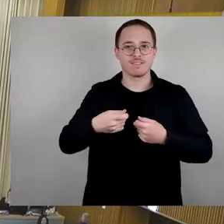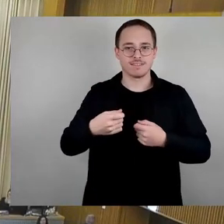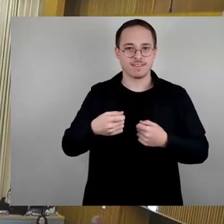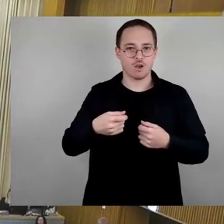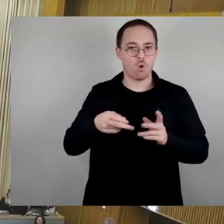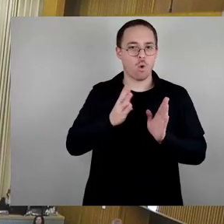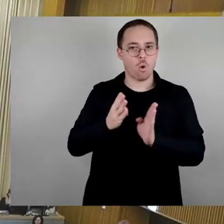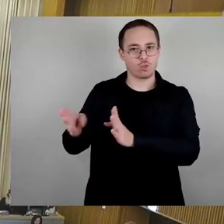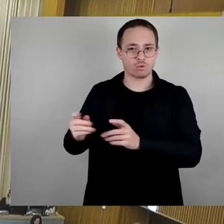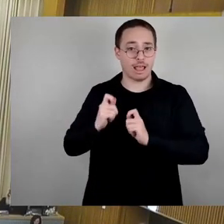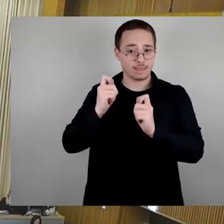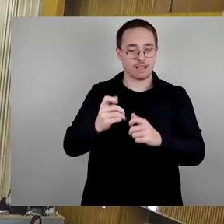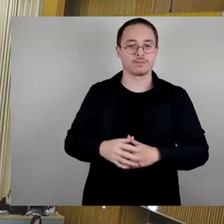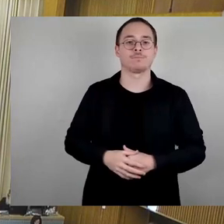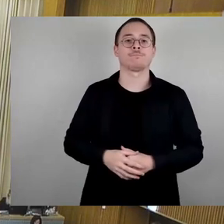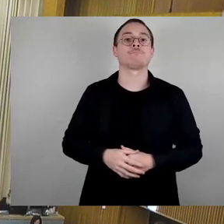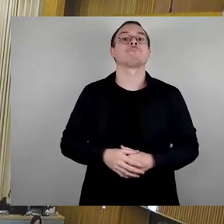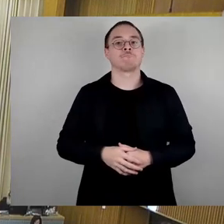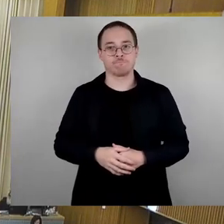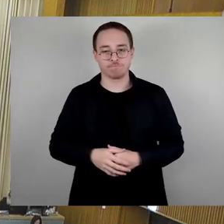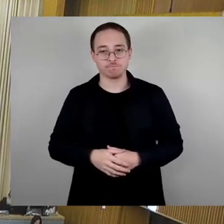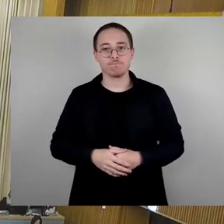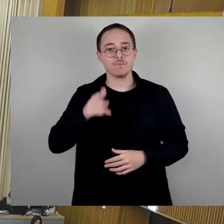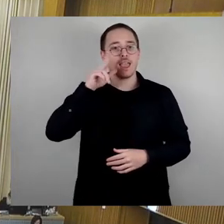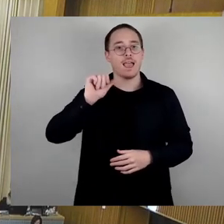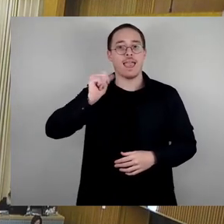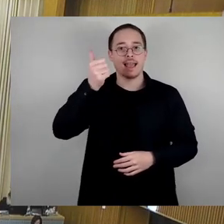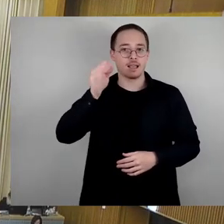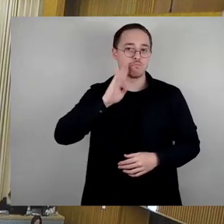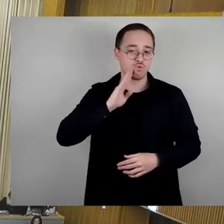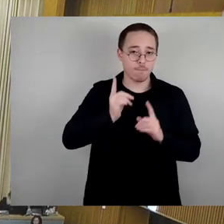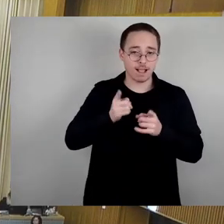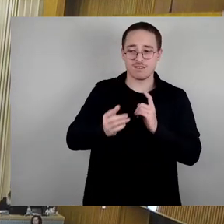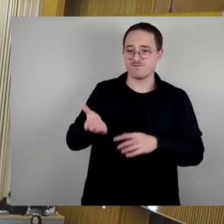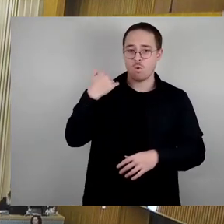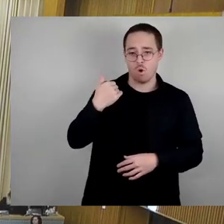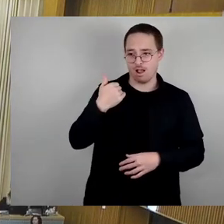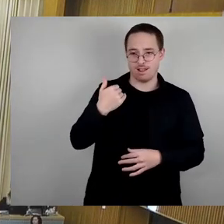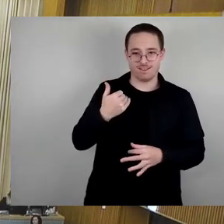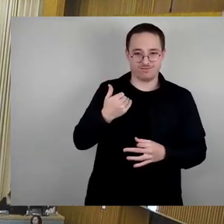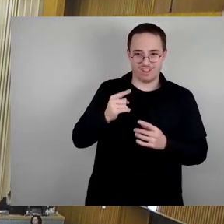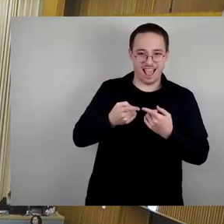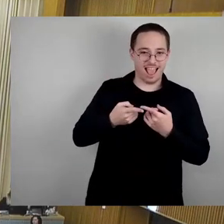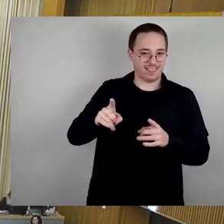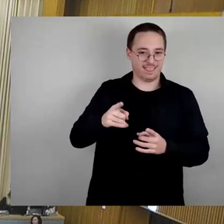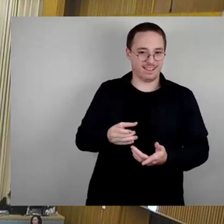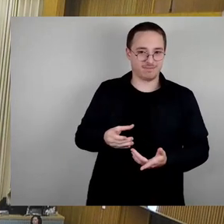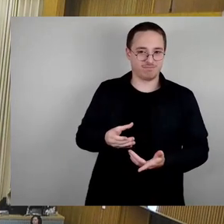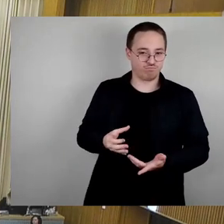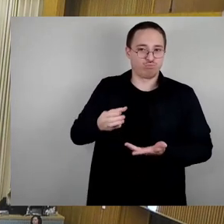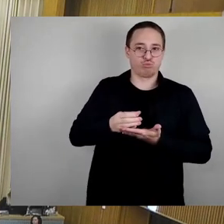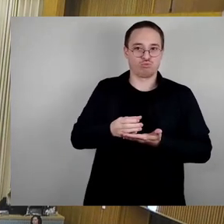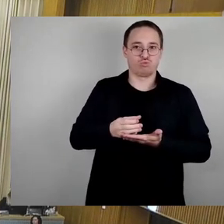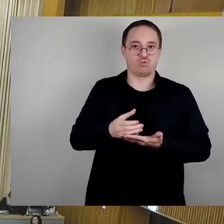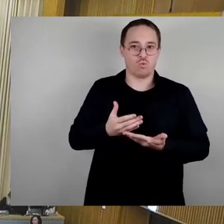Sehr geehrter Herr erster Bürgermeister, Sie waren vorhin nicht in der Position, in der Sie jetzt sind, da war es der Oberbürgermeister. Ich möchte aber darum bitten, dass